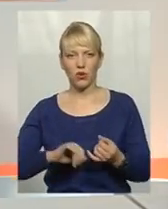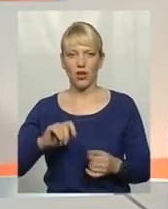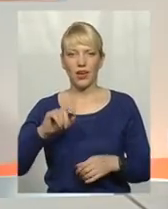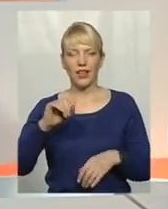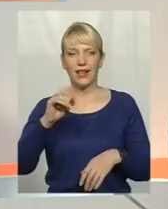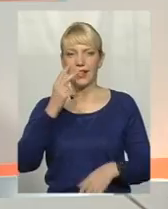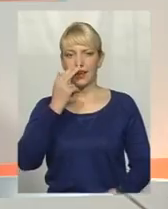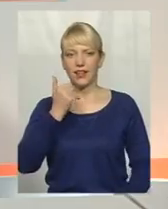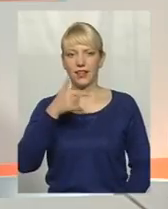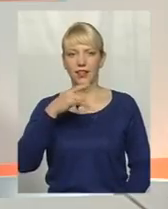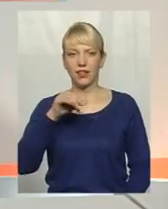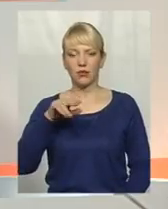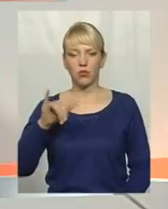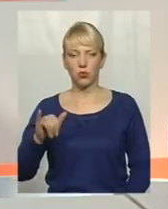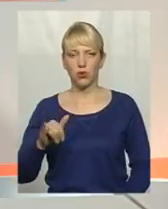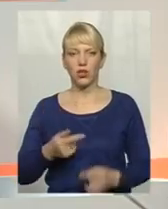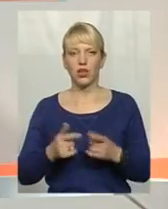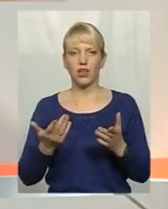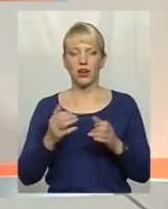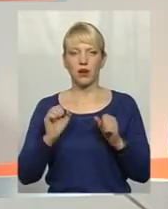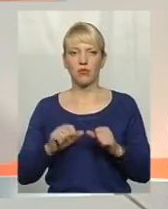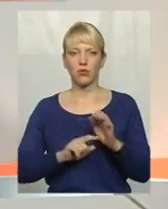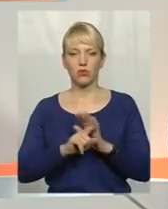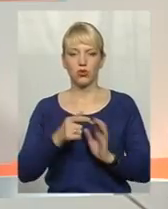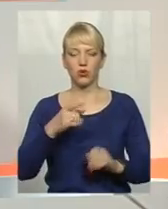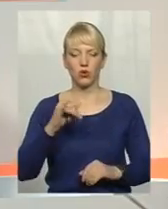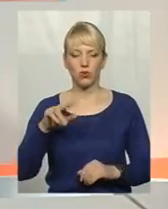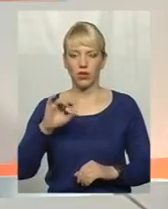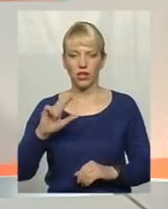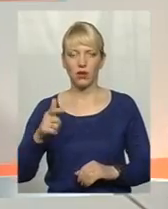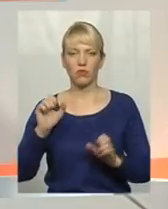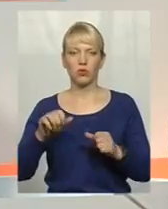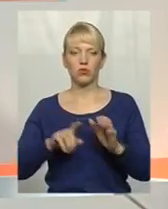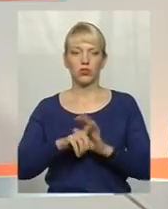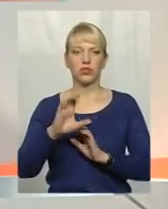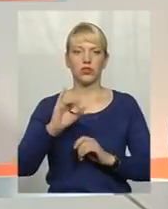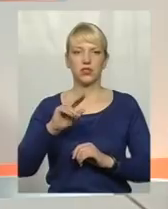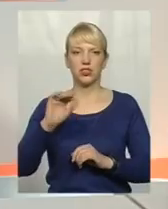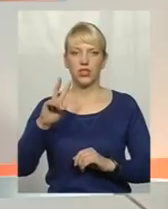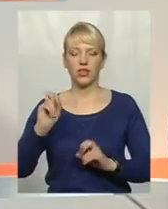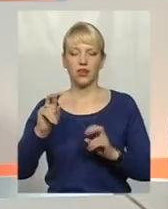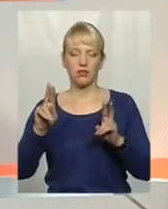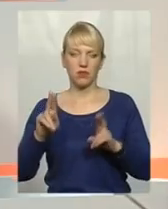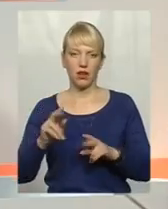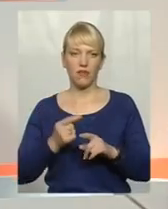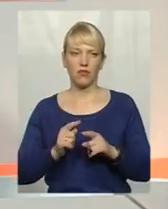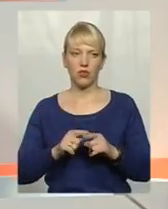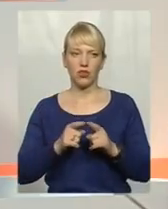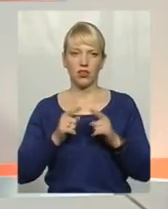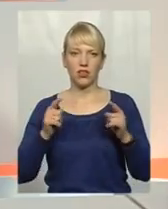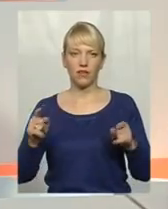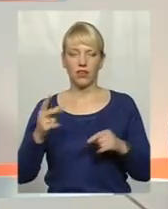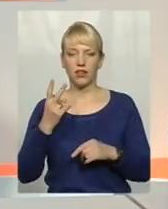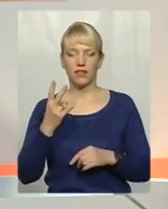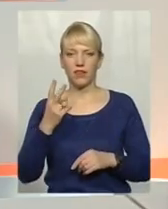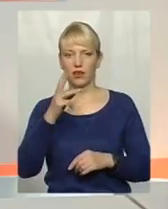за різними прогнозами може початися в грудні, може початися в січні, і, як правило, вона в нас триває 2-3